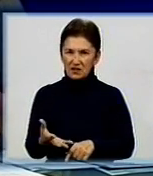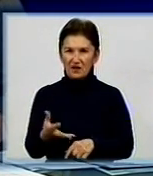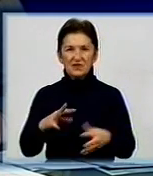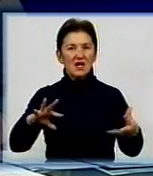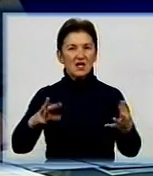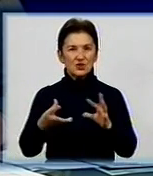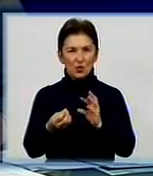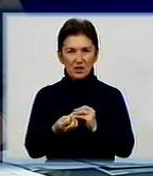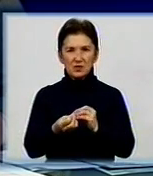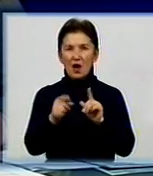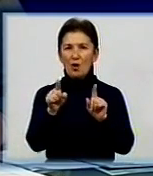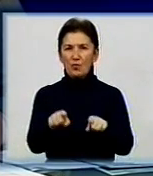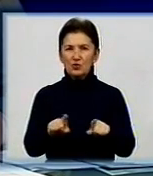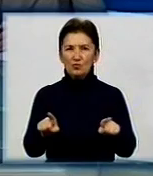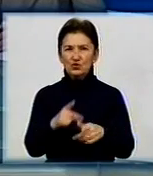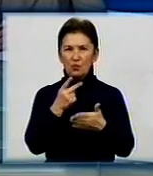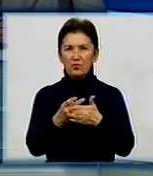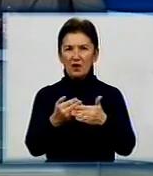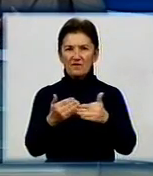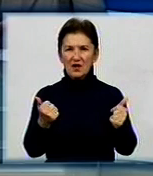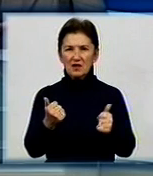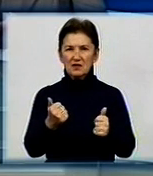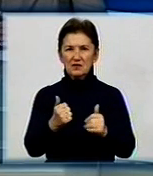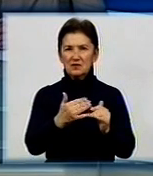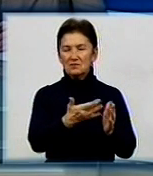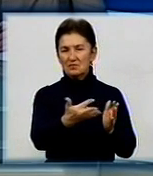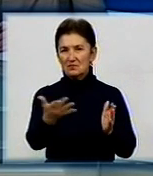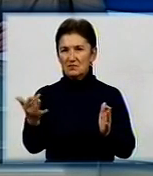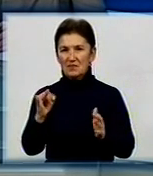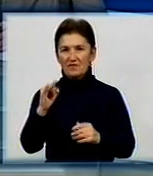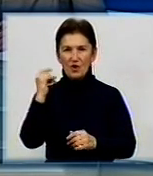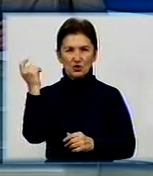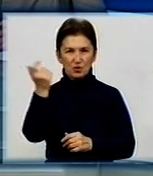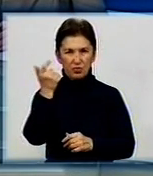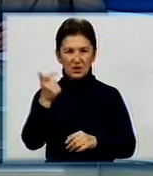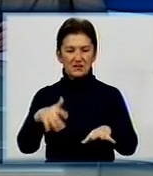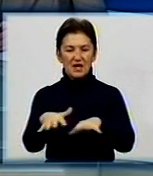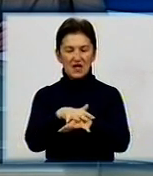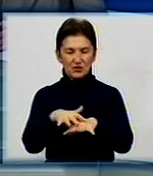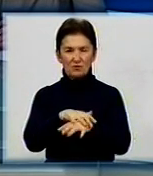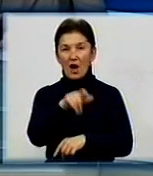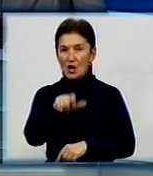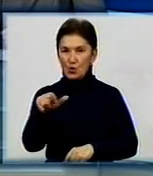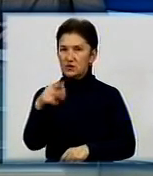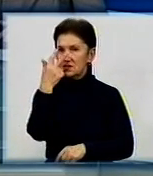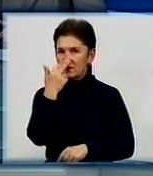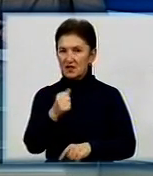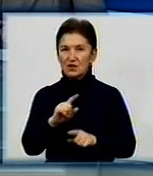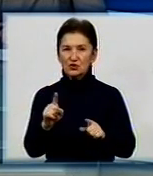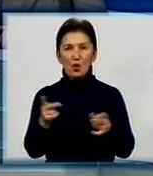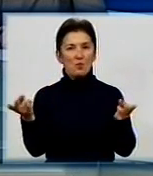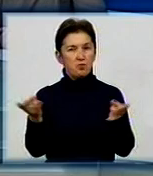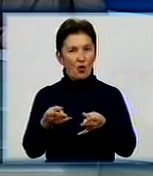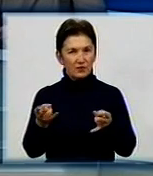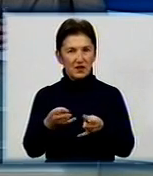результат по тому, що ми бачимо ріст поголів'я саме в РХ, зокрема, і в господарствах населення. По-перше, люди звикли до того, що поголів'я потрібно